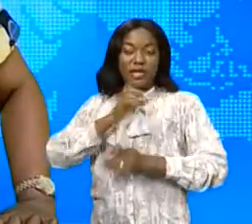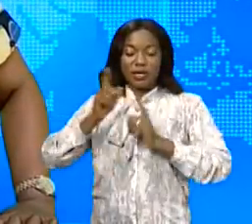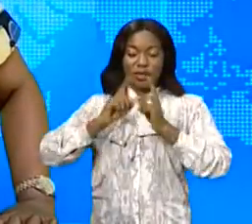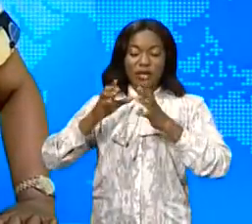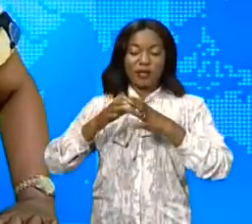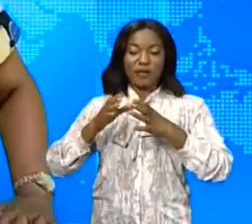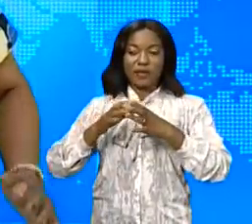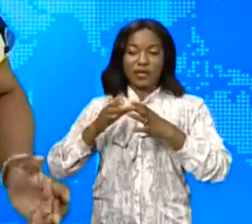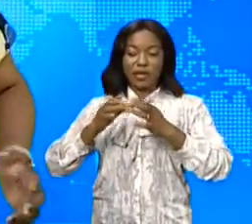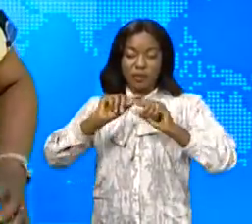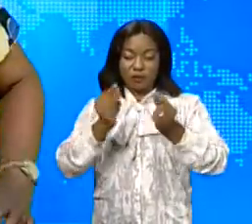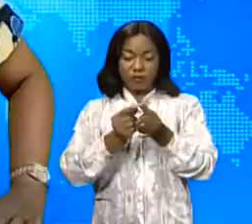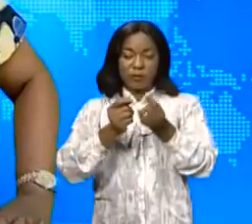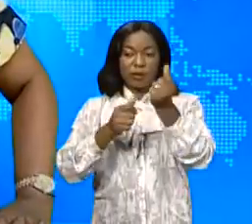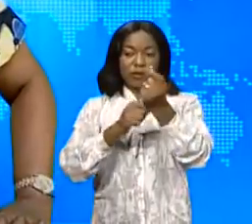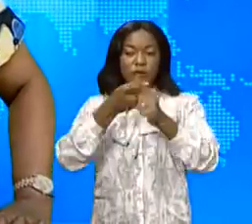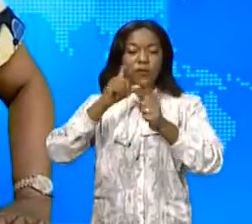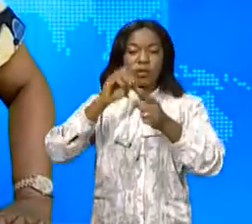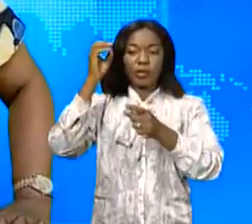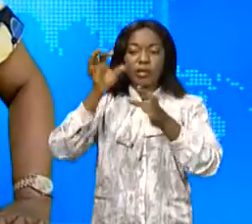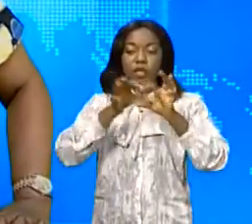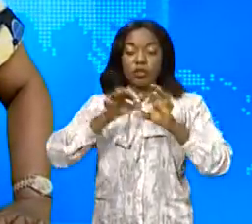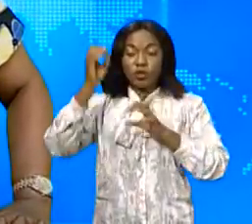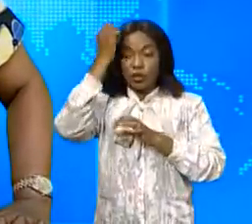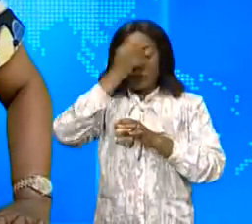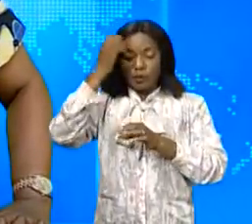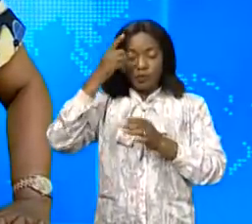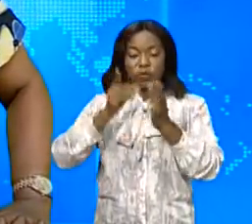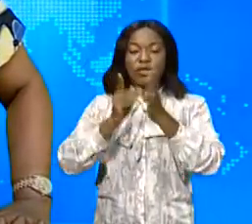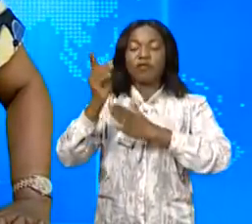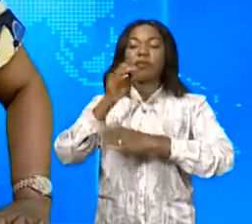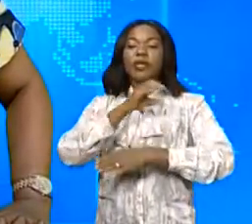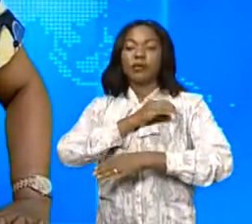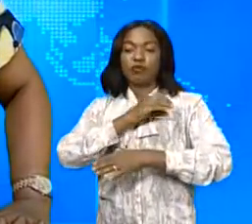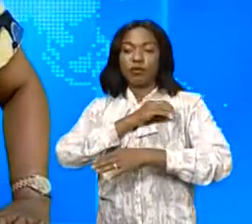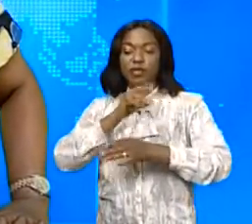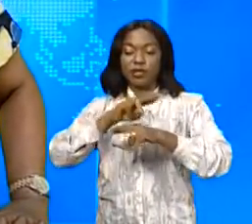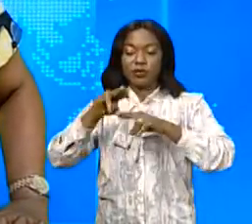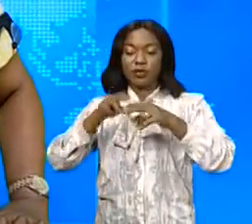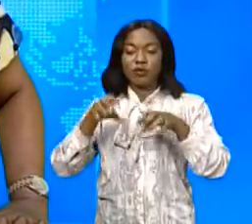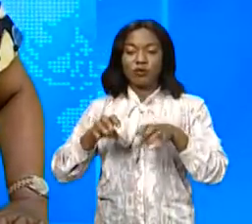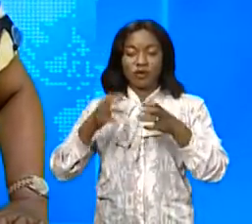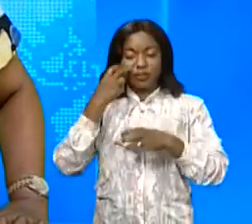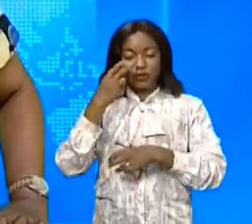l'Union Européenne il était question des réformes pour le développement de la police nationale congolaise.